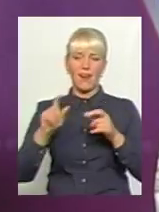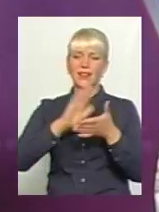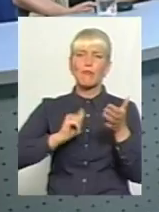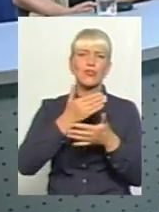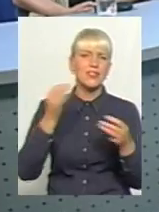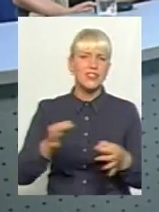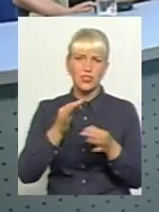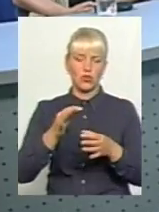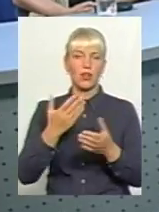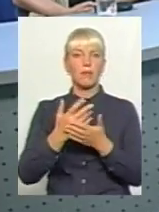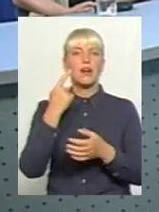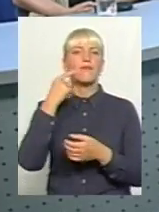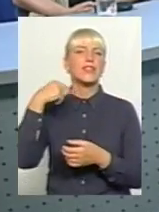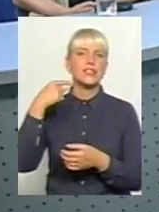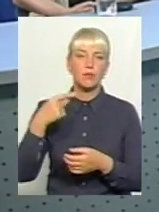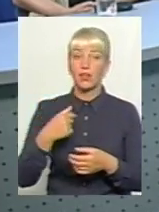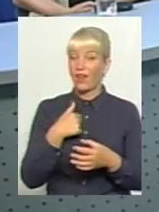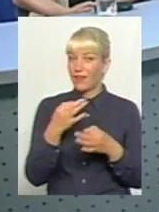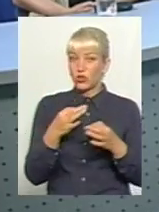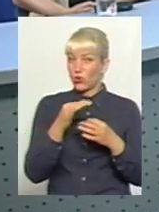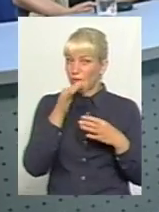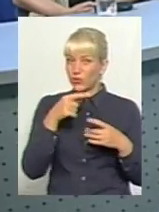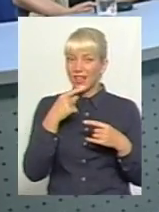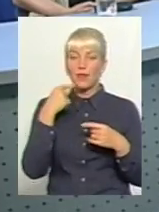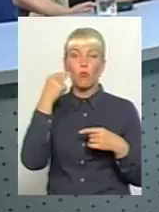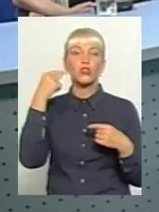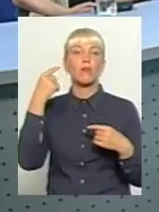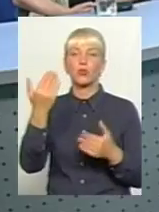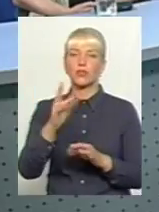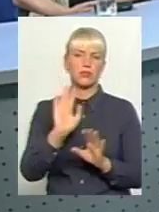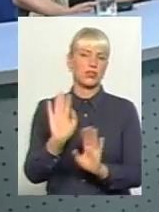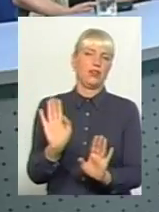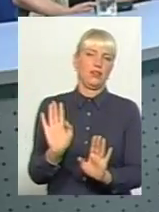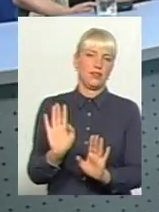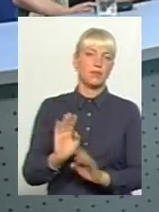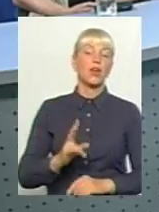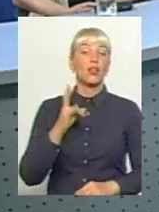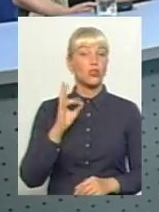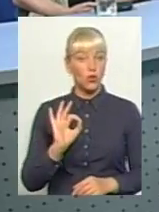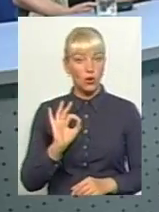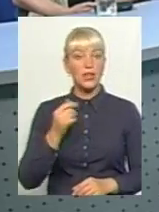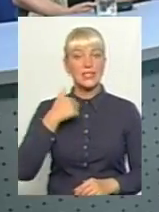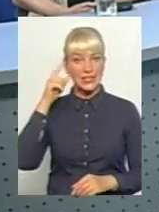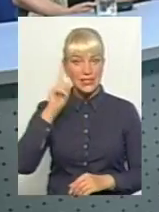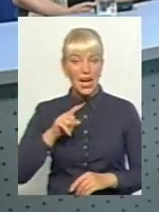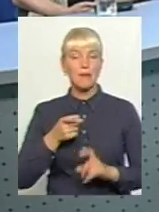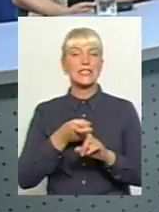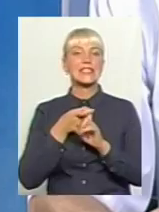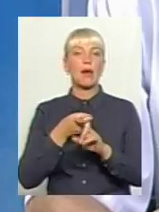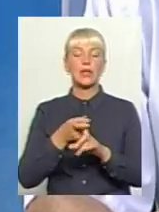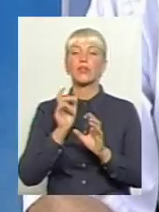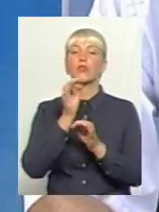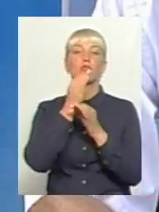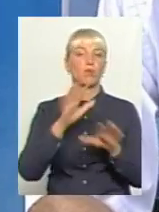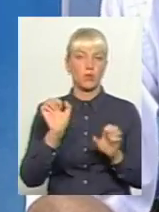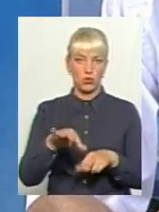стоматолога, я не хочу нічого сказати проти стоматології, що вони там, ні. Ми просто знаємо, що гепатитом можна заразитися і там. Кругом, і в